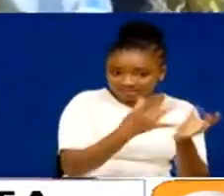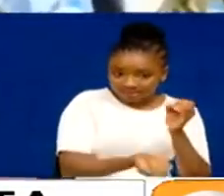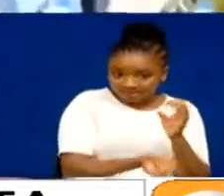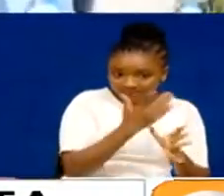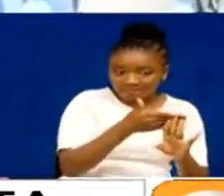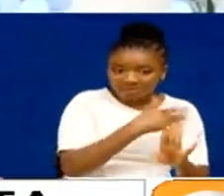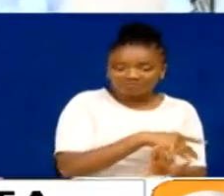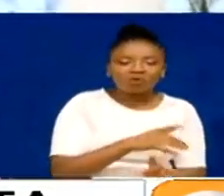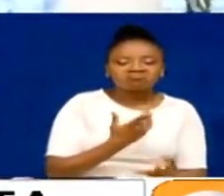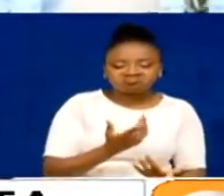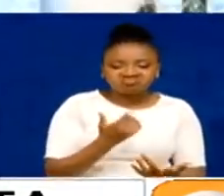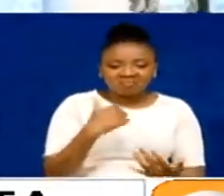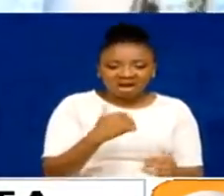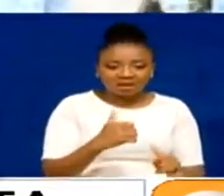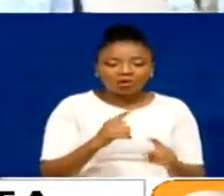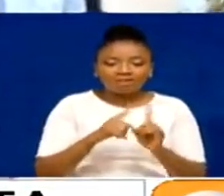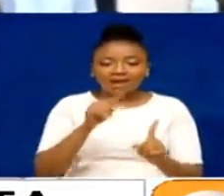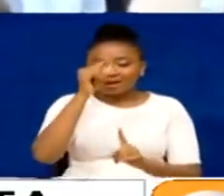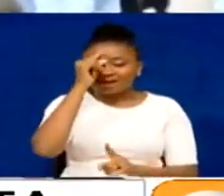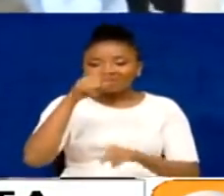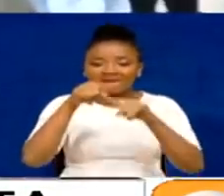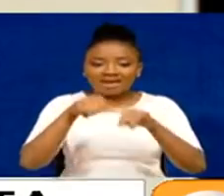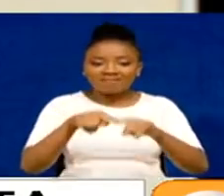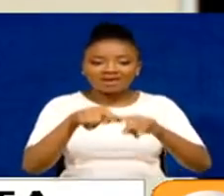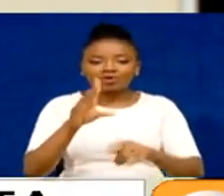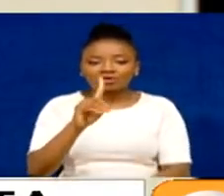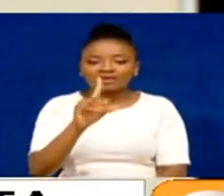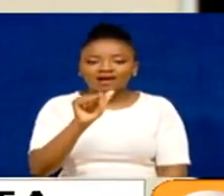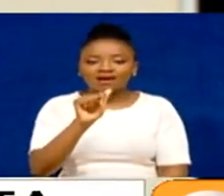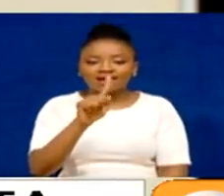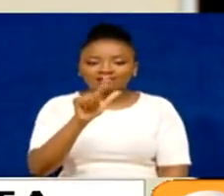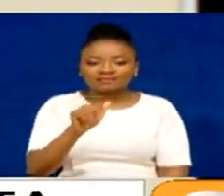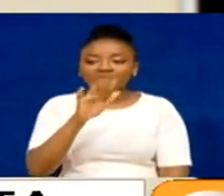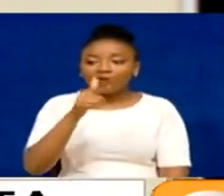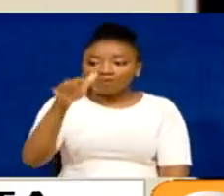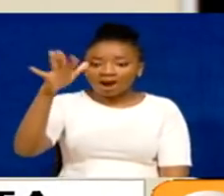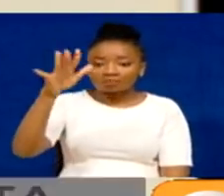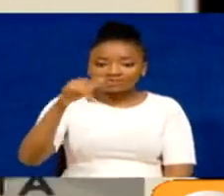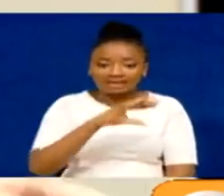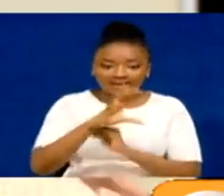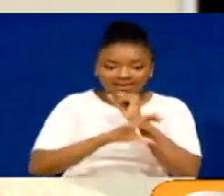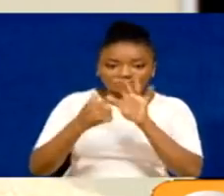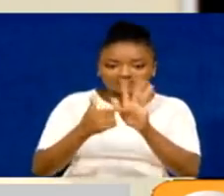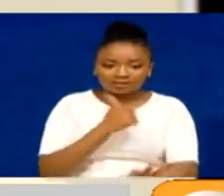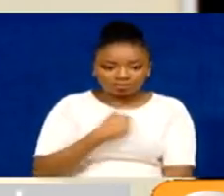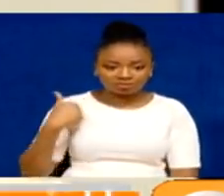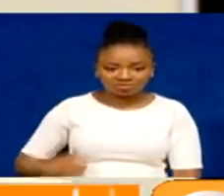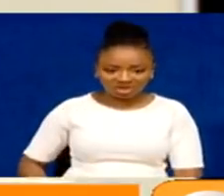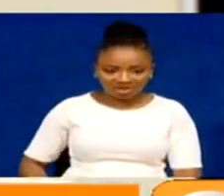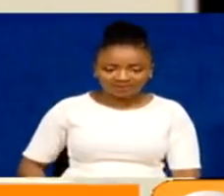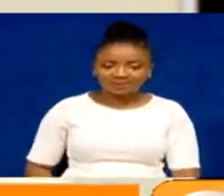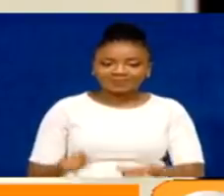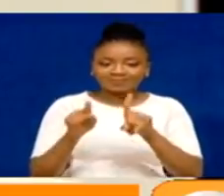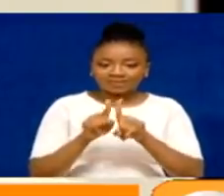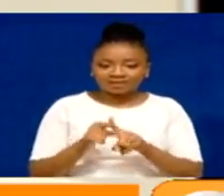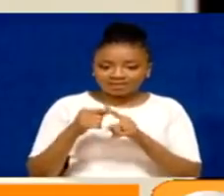iliko inategemea data kutoka mataifa ya anje kama vile uchina. We brought our teams together because we have as much as it's myself